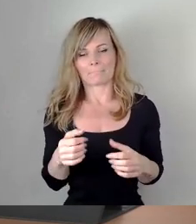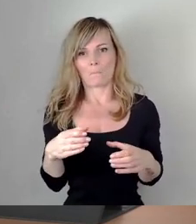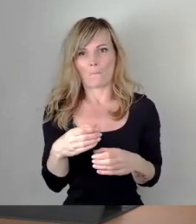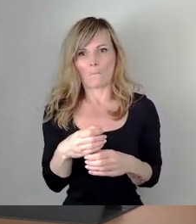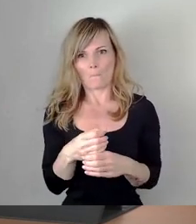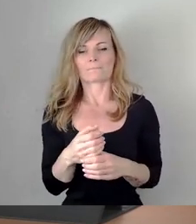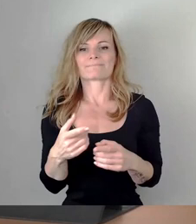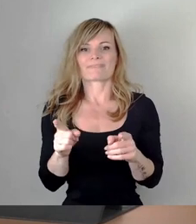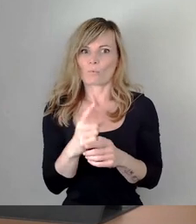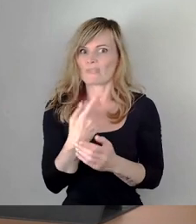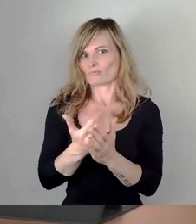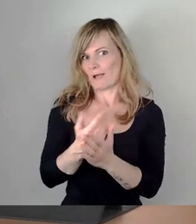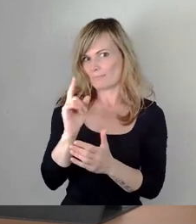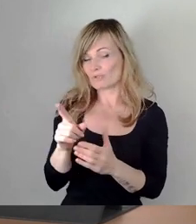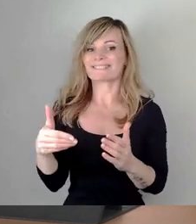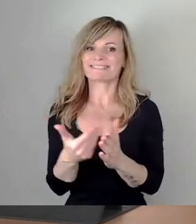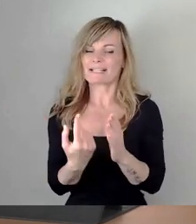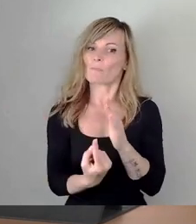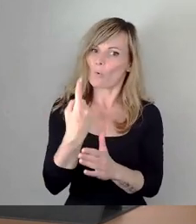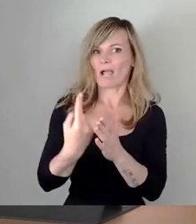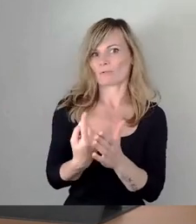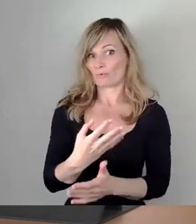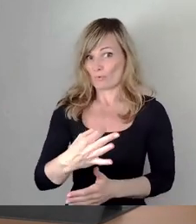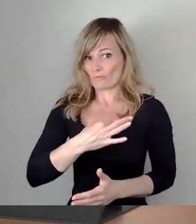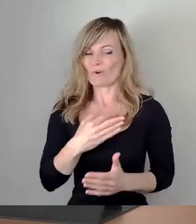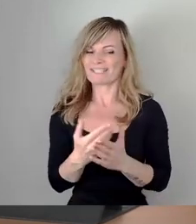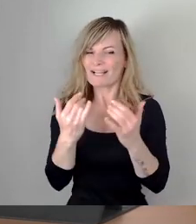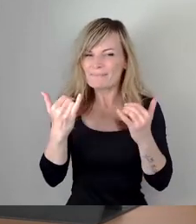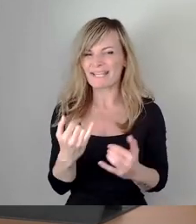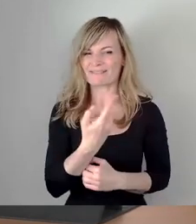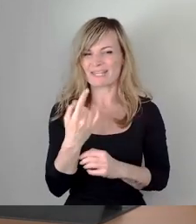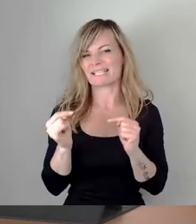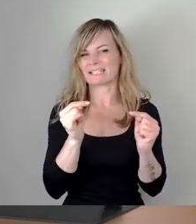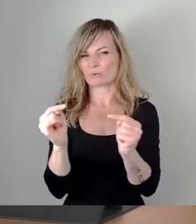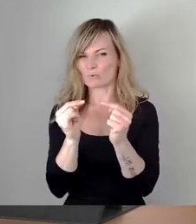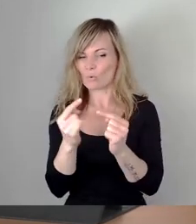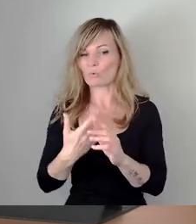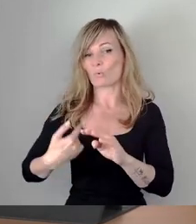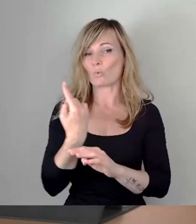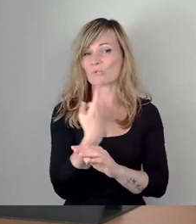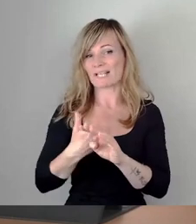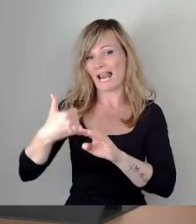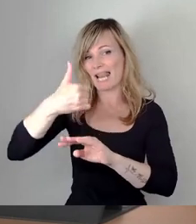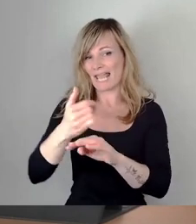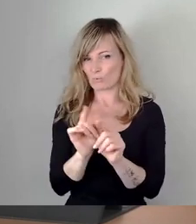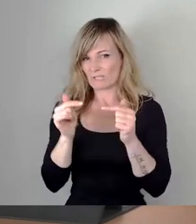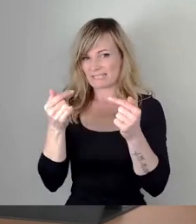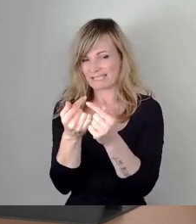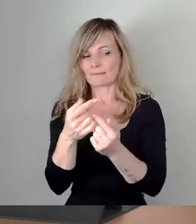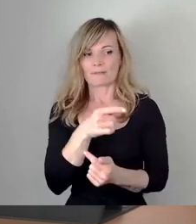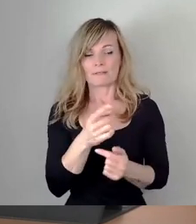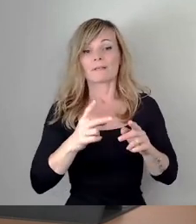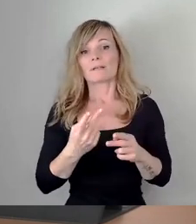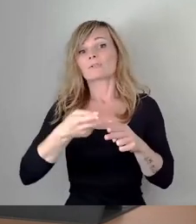diskutieren wir gerade auch in einem Leitungsteam neben dem Doppelhaushalt und der